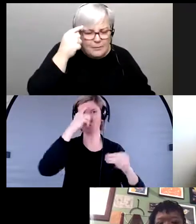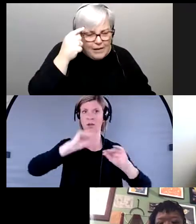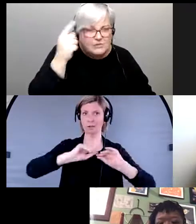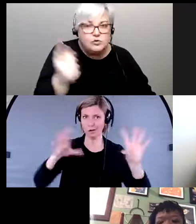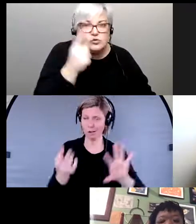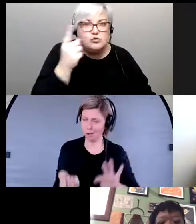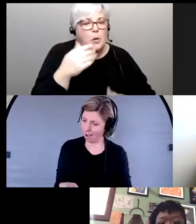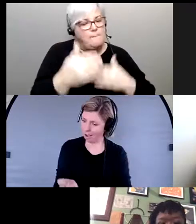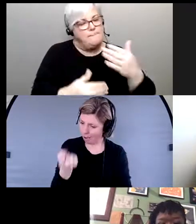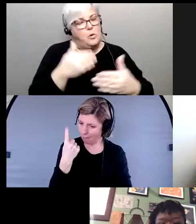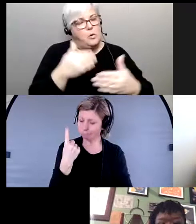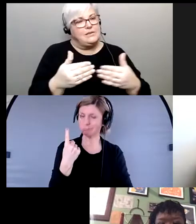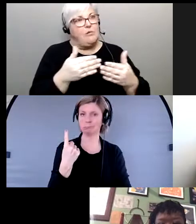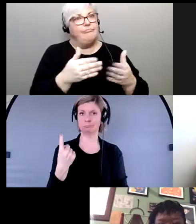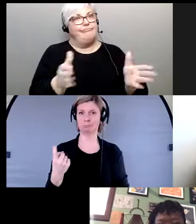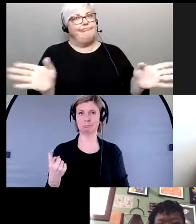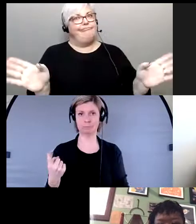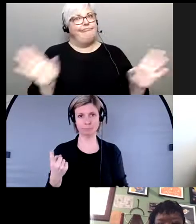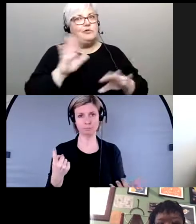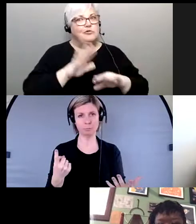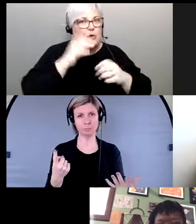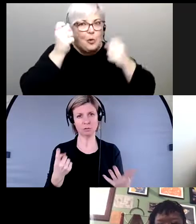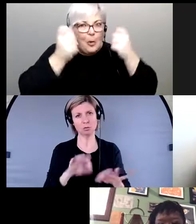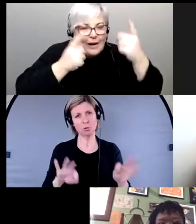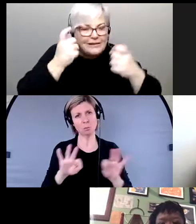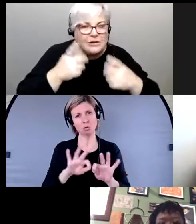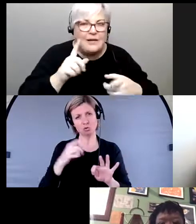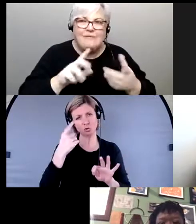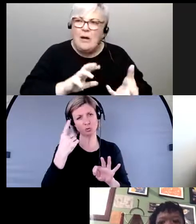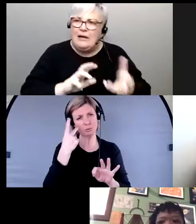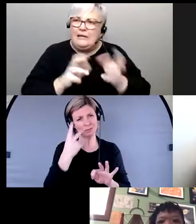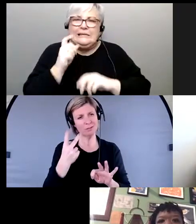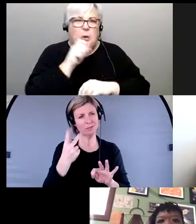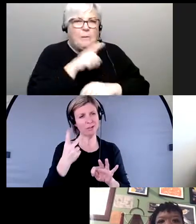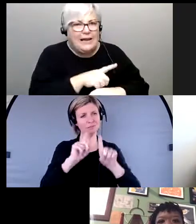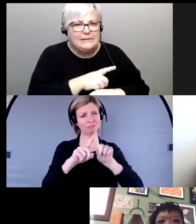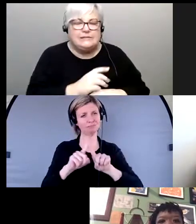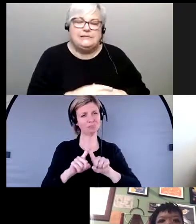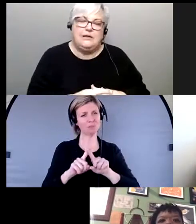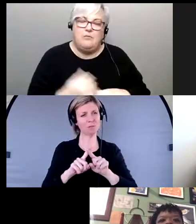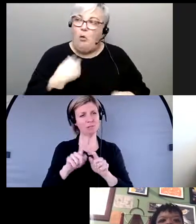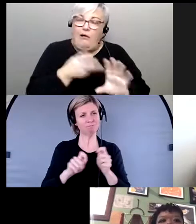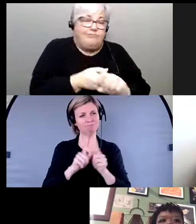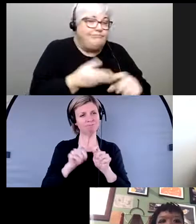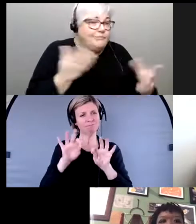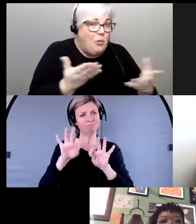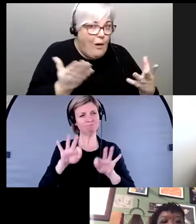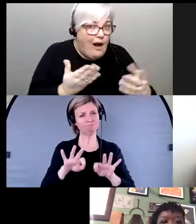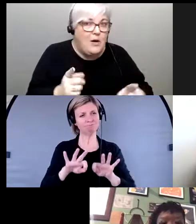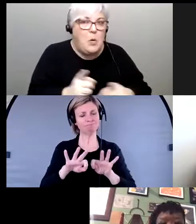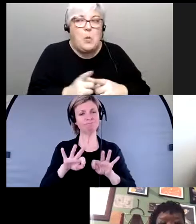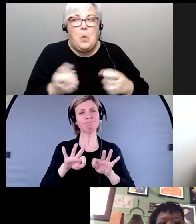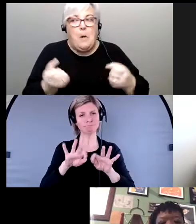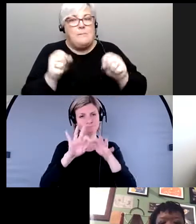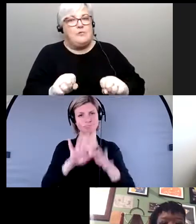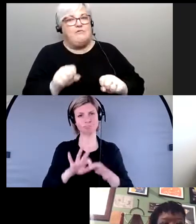le processus très long de compréhension de certaines complexités des mouvements desquels on fait partie et des grands pouvoirs systémiques il faut